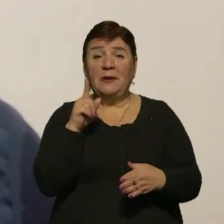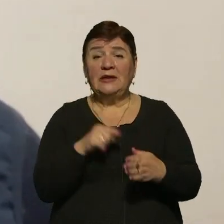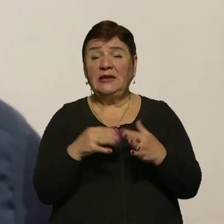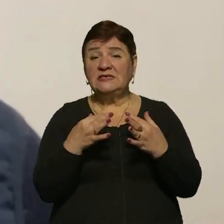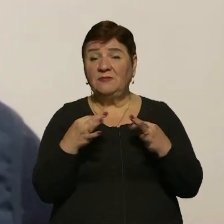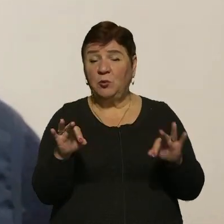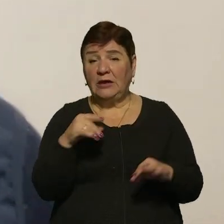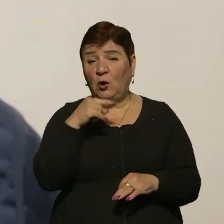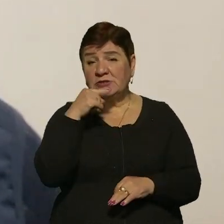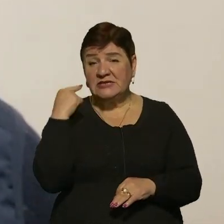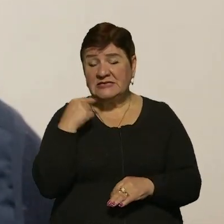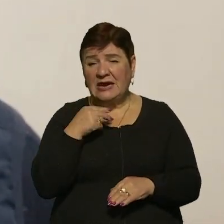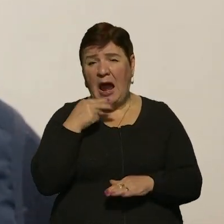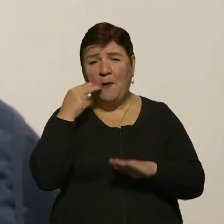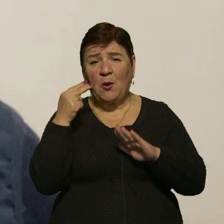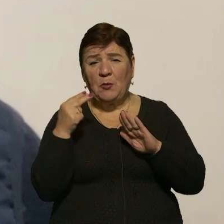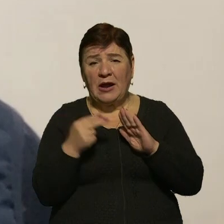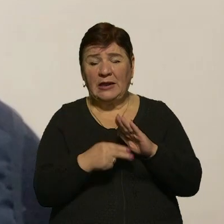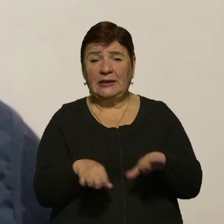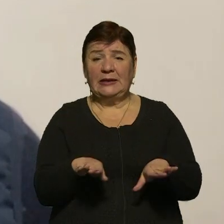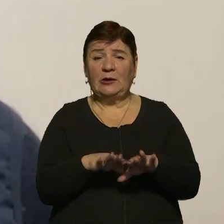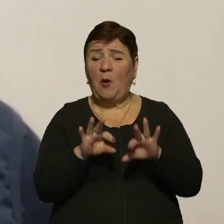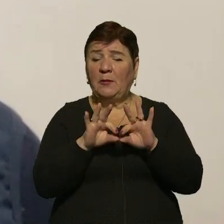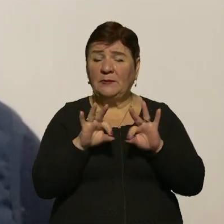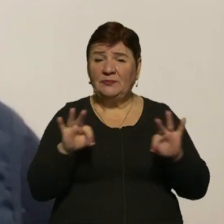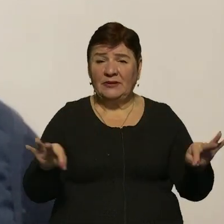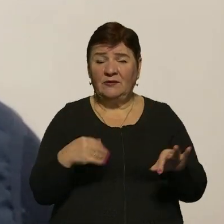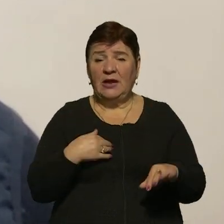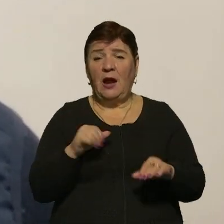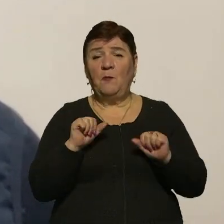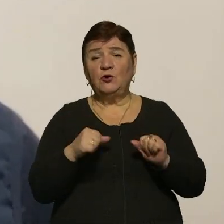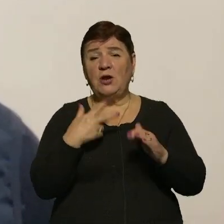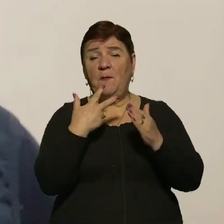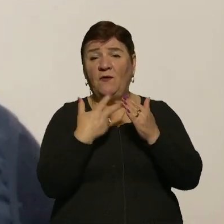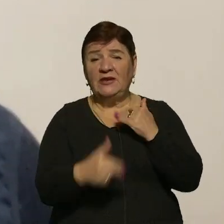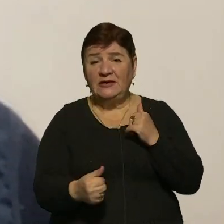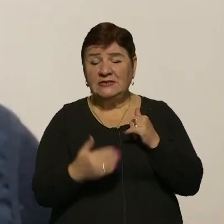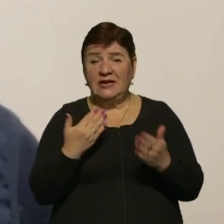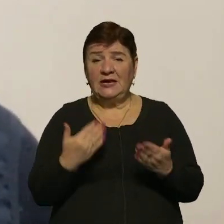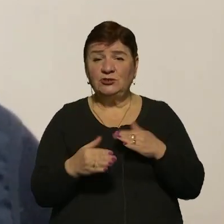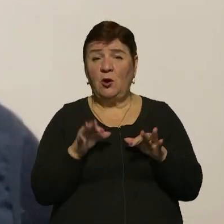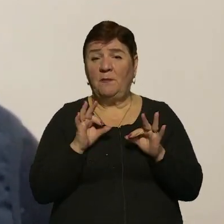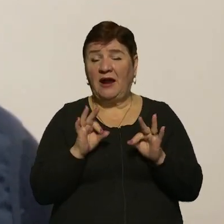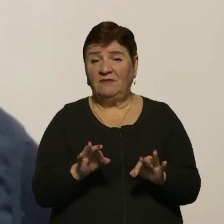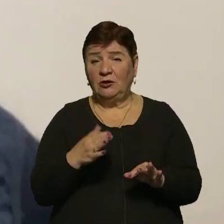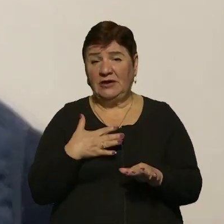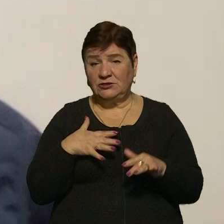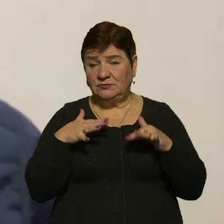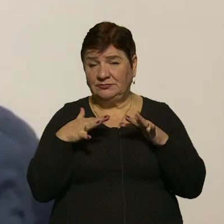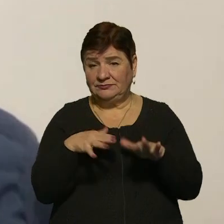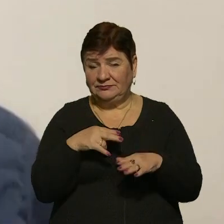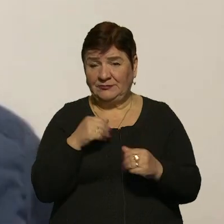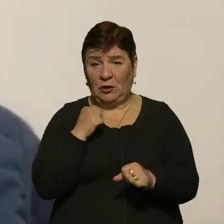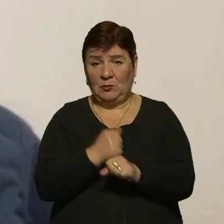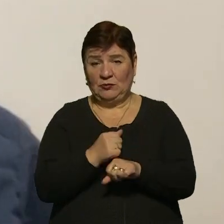думаю, російська пропаганда, вона насправді на тонкому, крихкому леді, вона може провалитися, якщо правильно вести нашу контрпропагандну